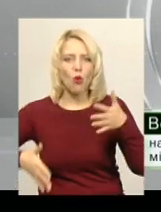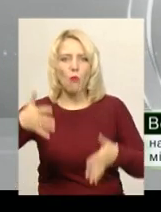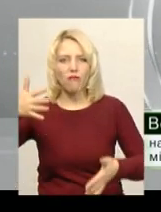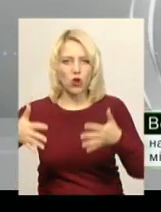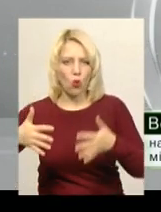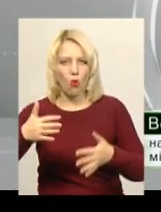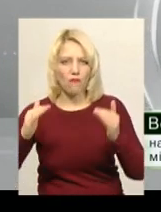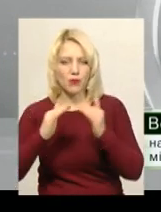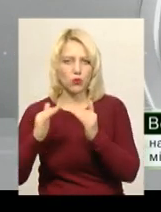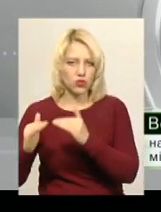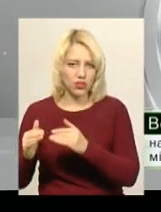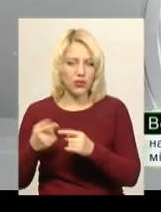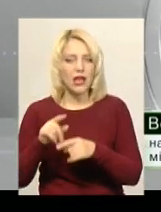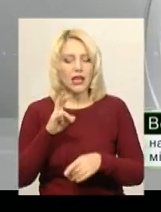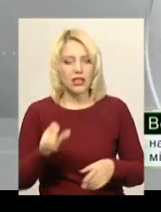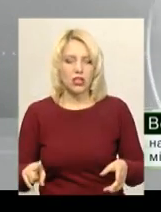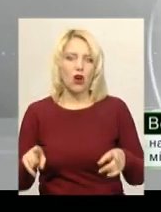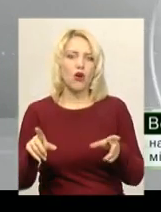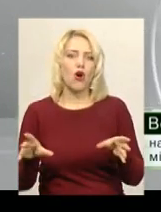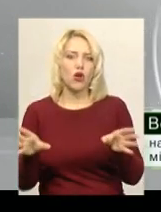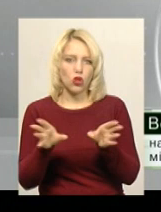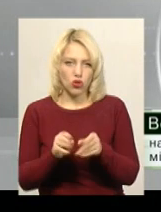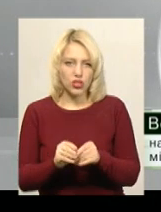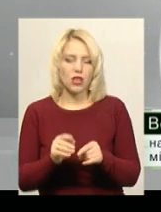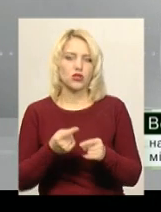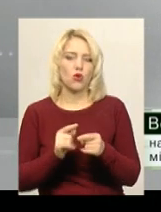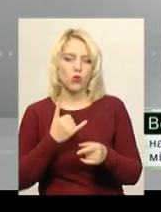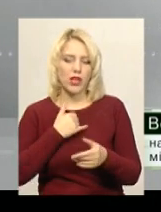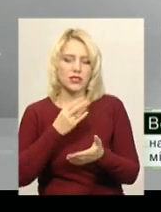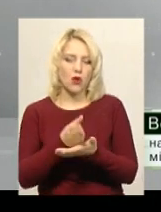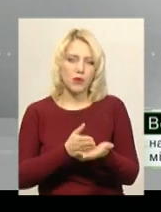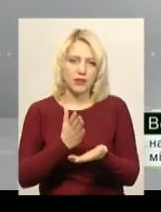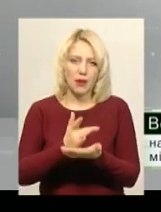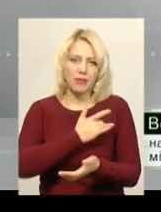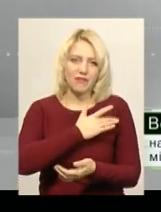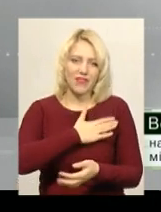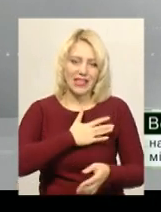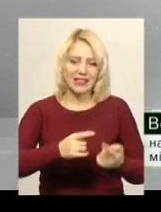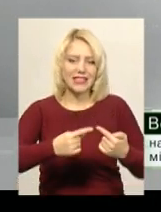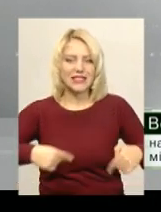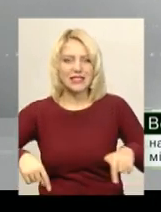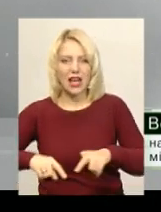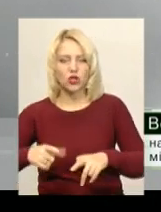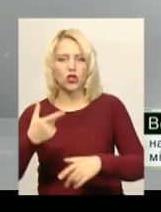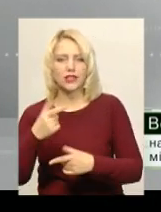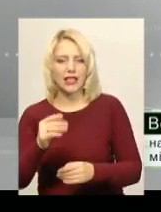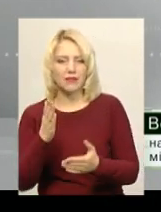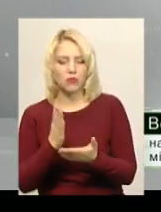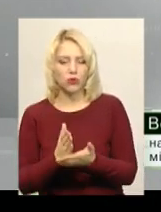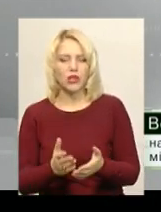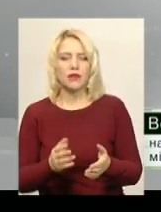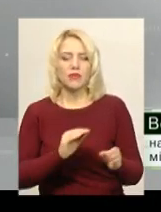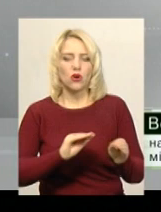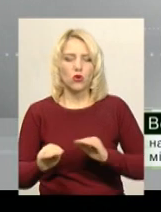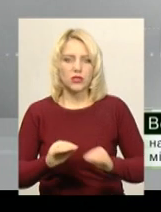будівлі. Але одночасно до цього у нас на обслуговуванні і приватний сектор, де вже розміщено було до